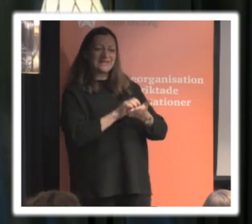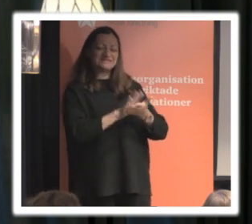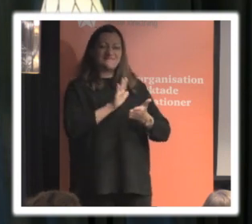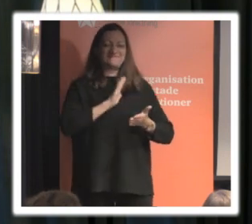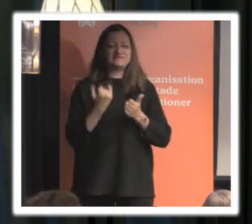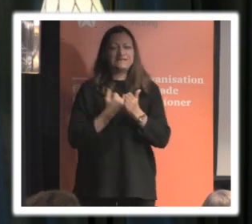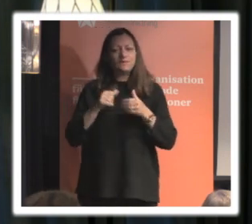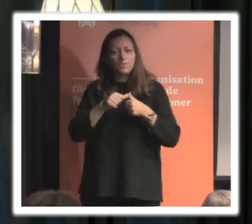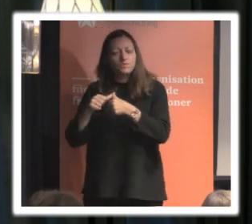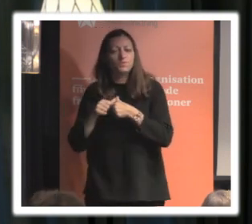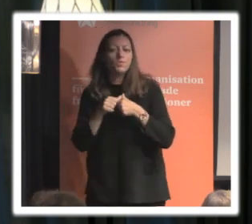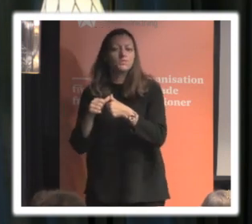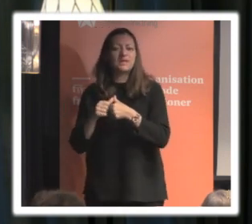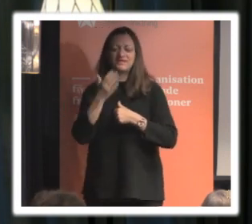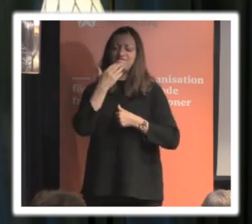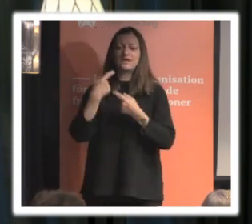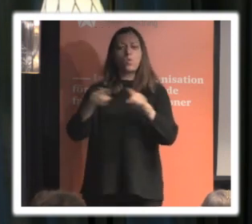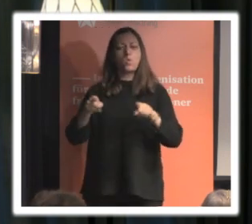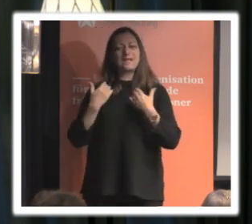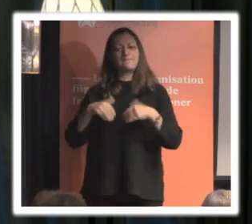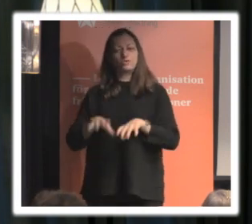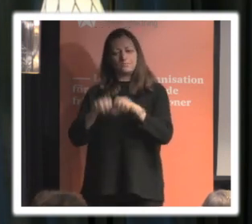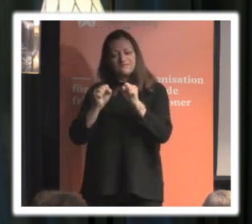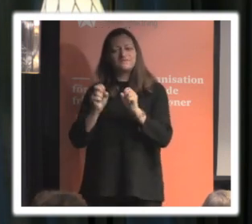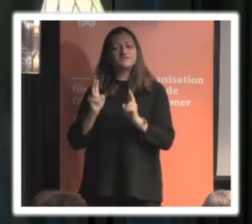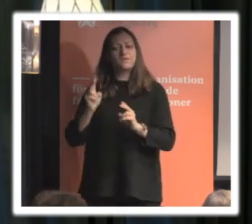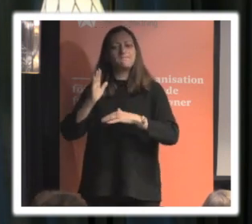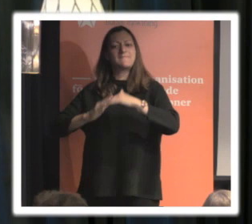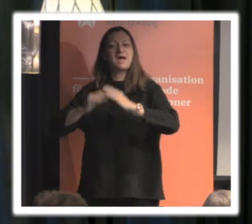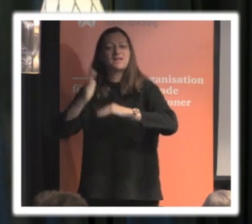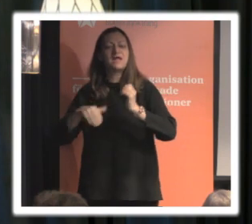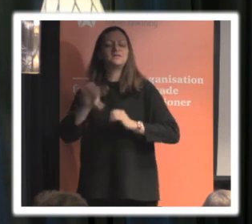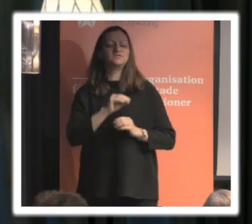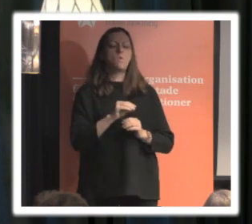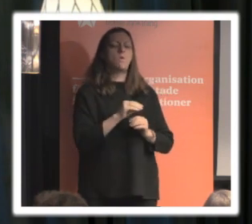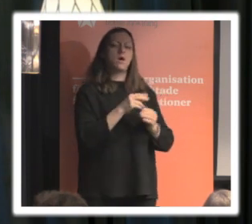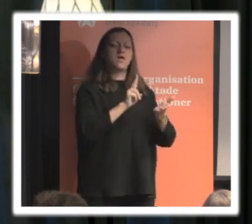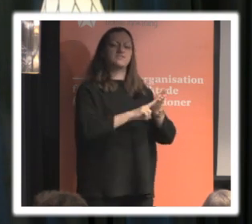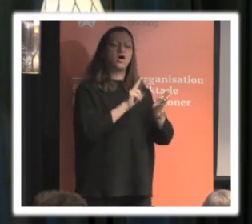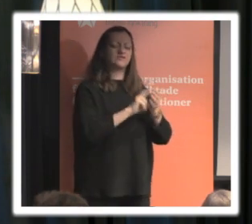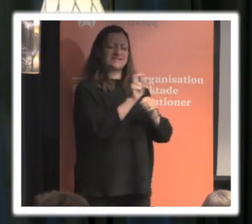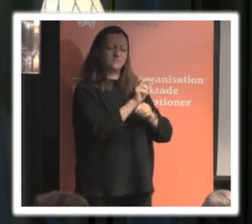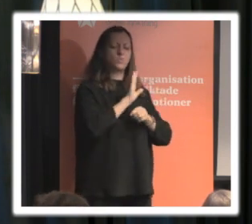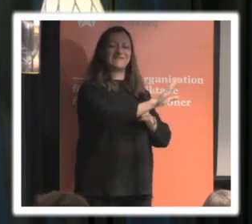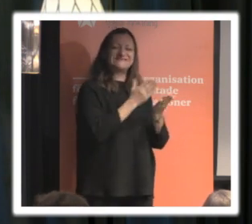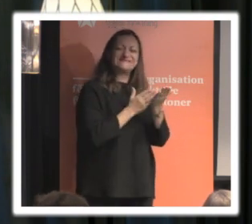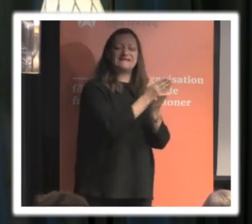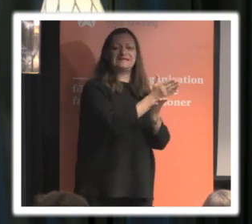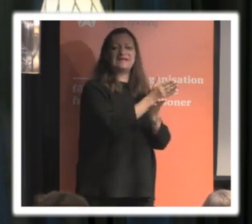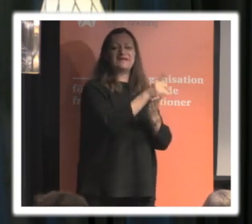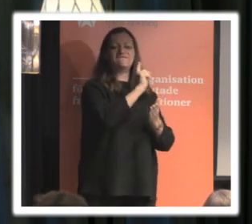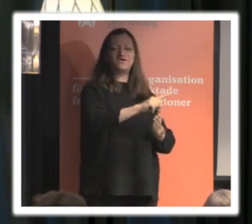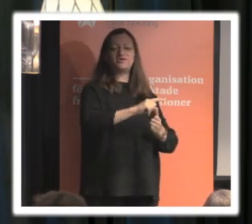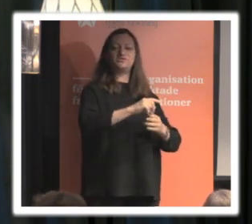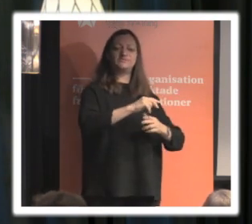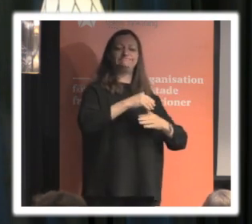vilka olika personuppgifter man behandlar då är datainspektionens riktlinjer för inbyggt integritetsskydd en gedigen och bra